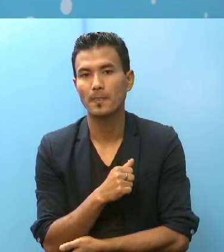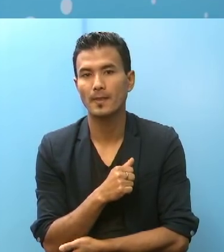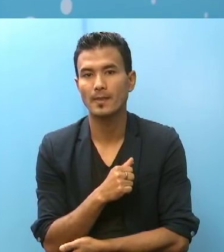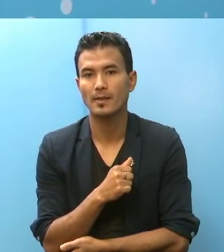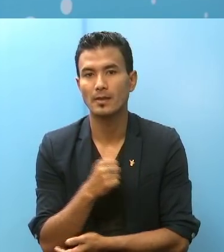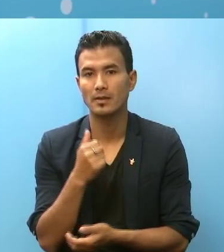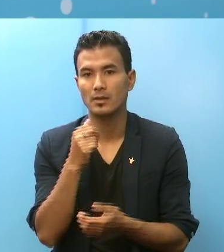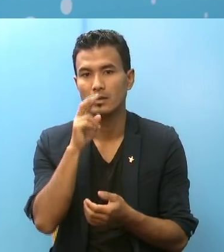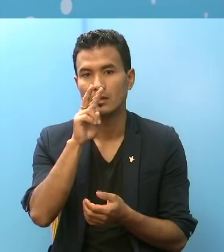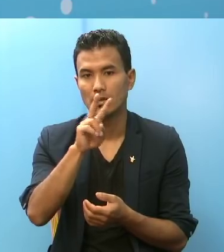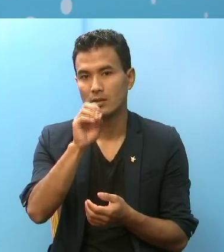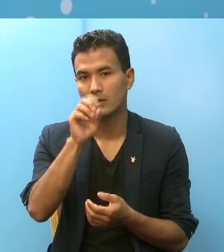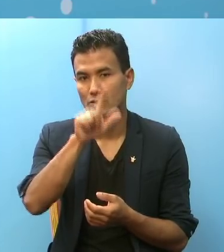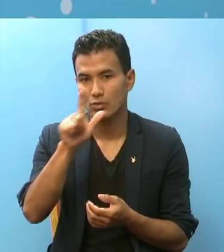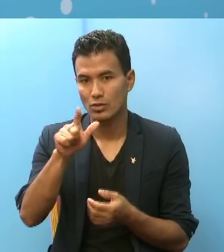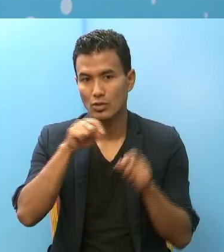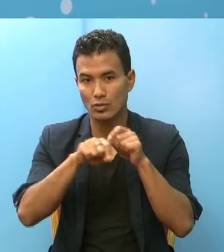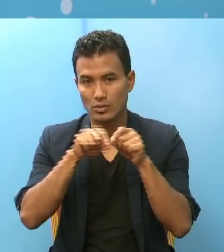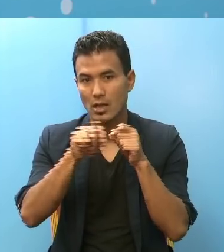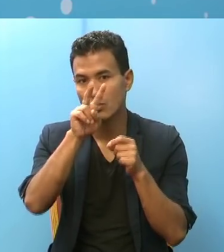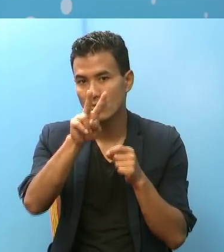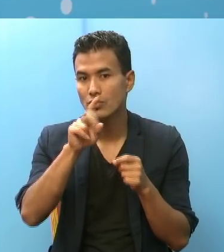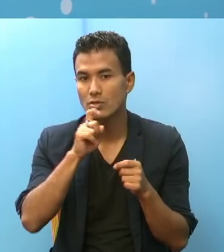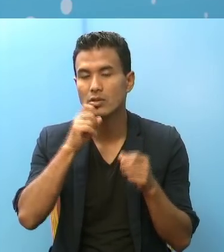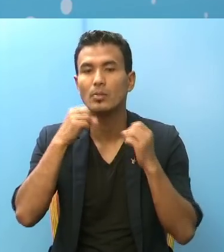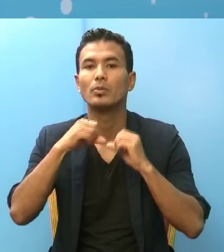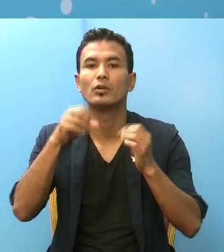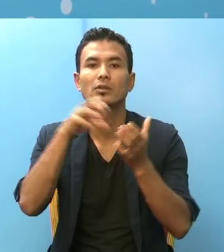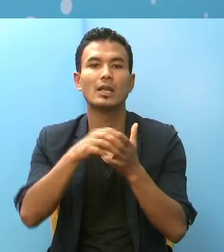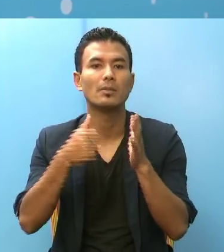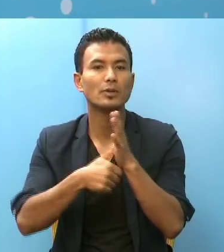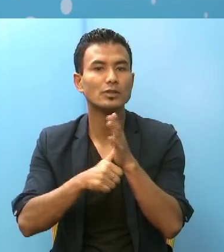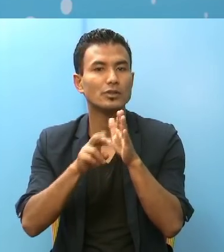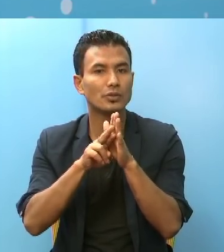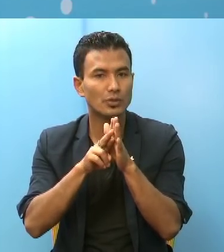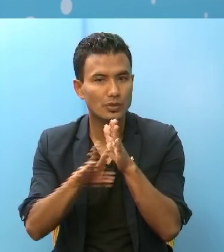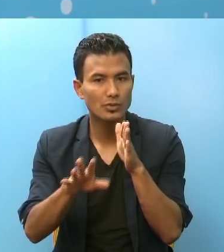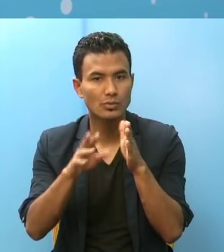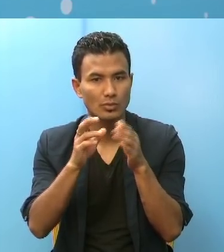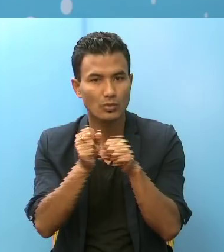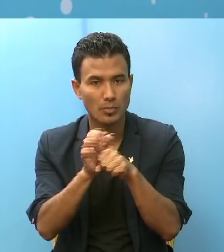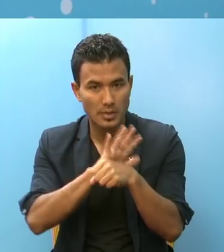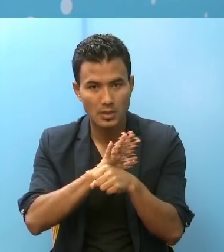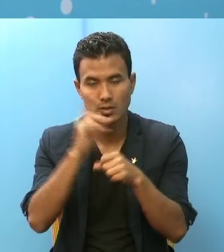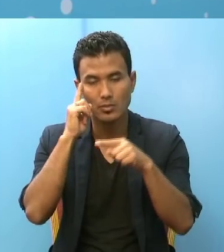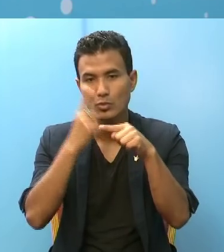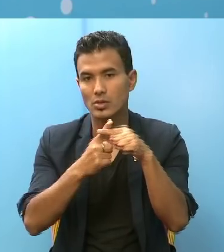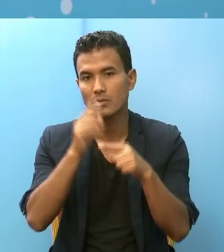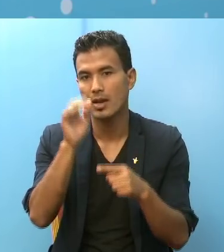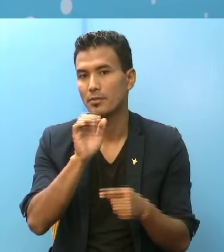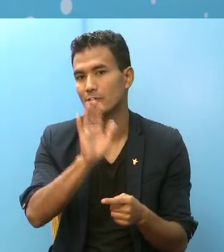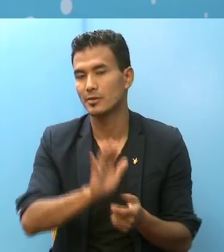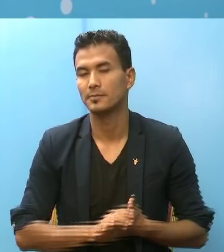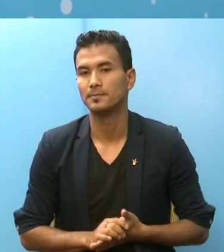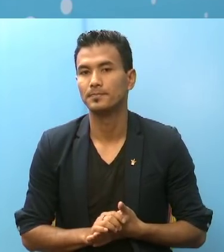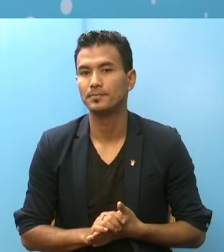मीती सतत्तर असार दुई गते पर्योक्साला परिछाण को नतिजामा निजको कोवीड पोजिटिव पुष्टि भाये को